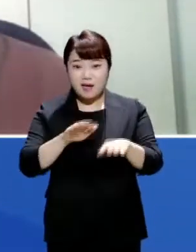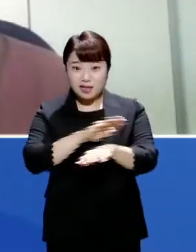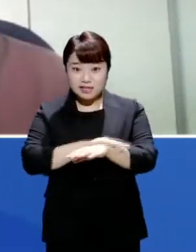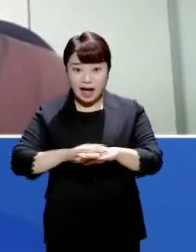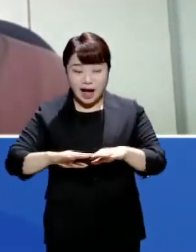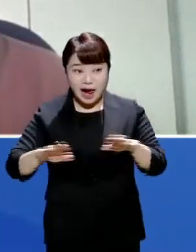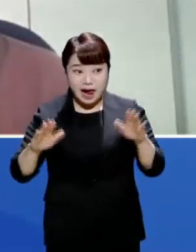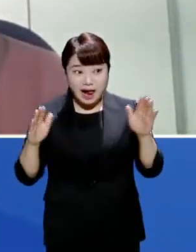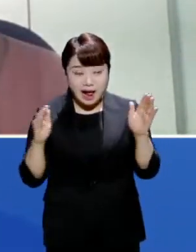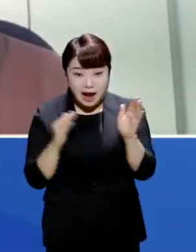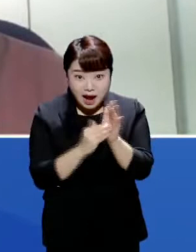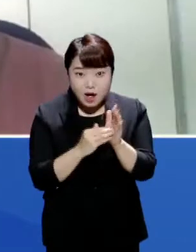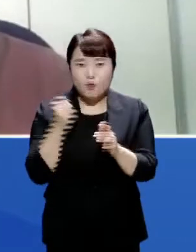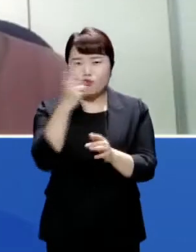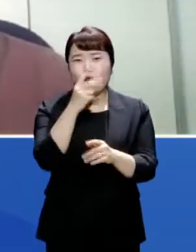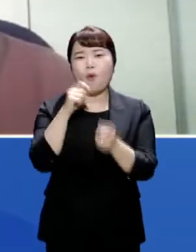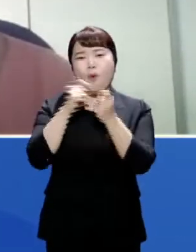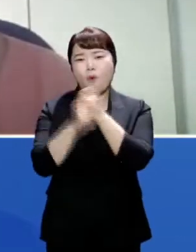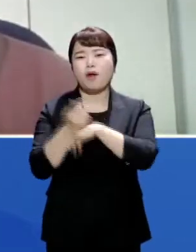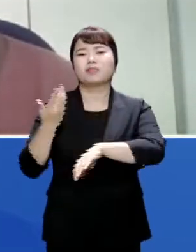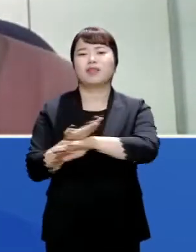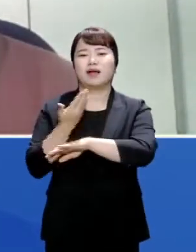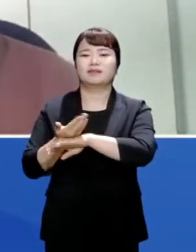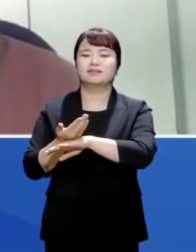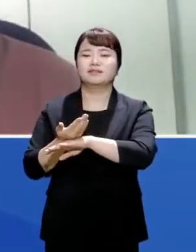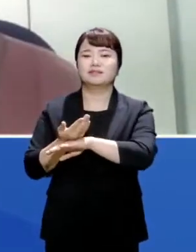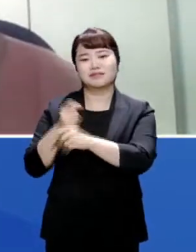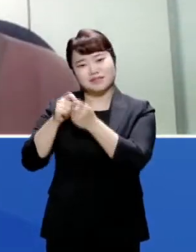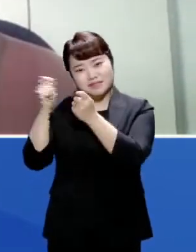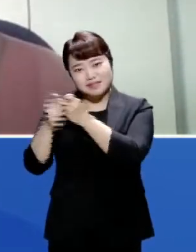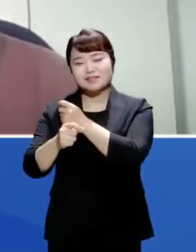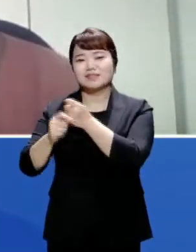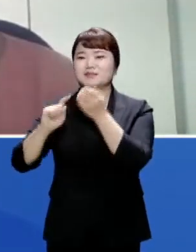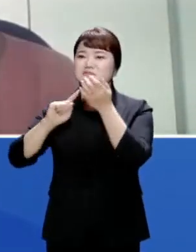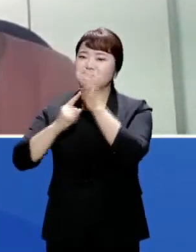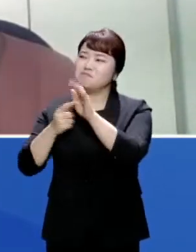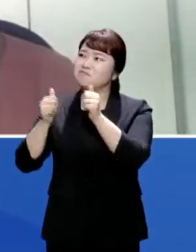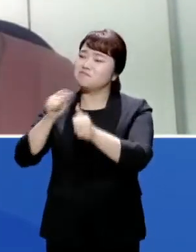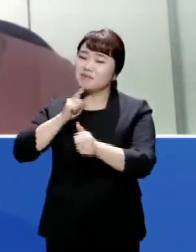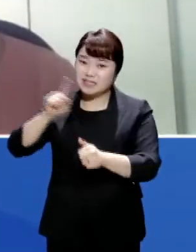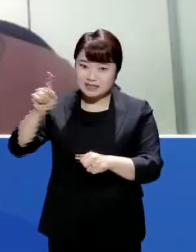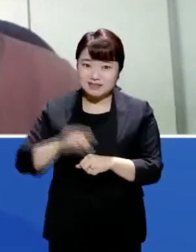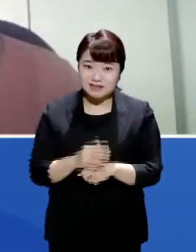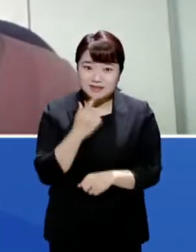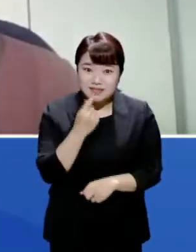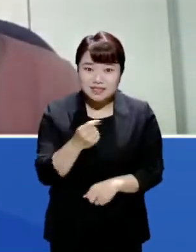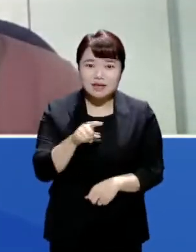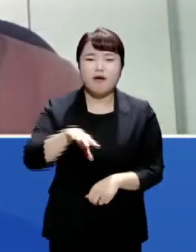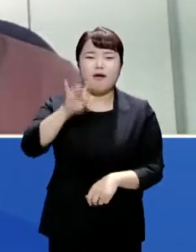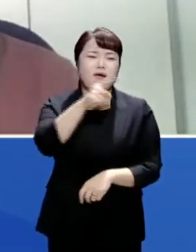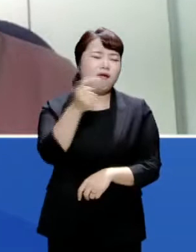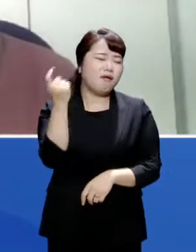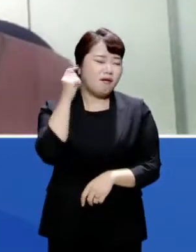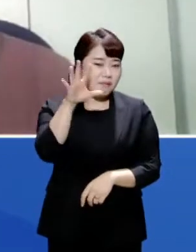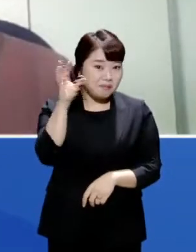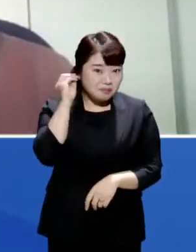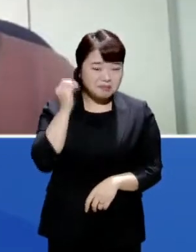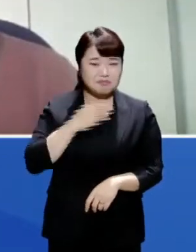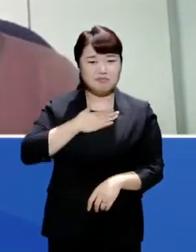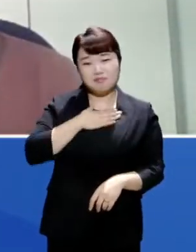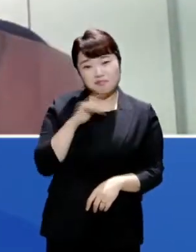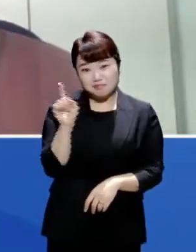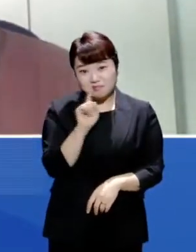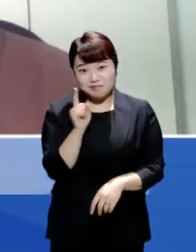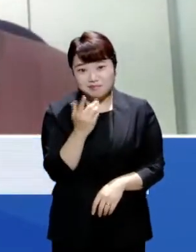싶었는데 또 다른 가처분 신청이 제기됐습니다. 누구보다 이런 소식을 먼저 접하셨을 텐데 어떠셨나요?